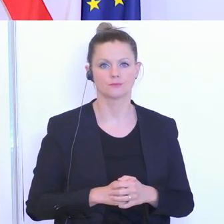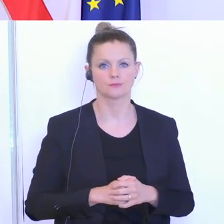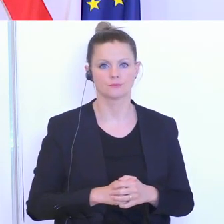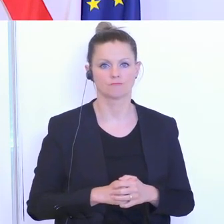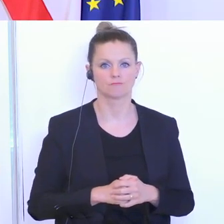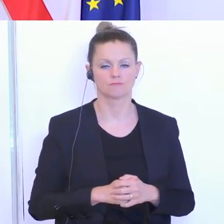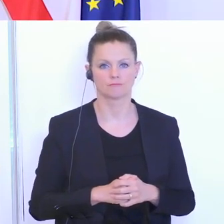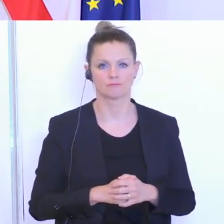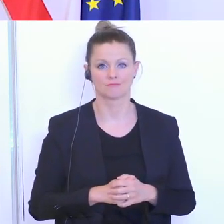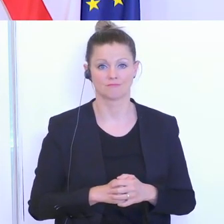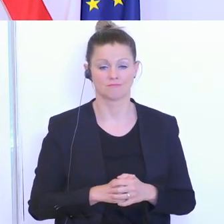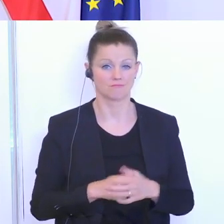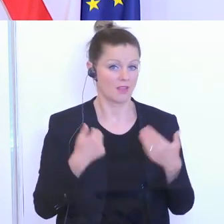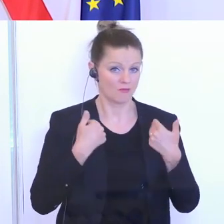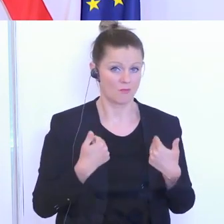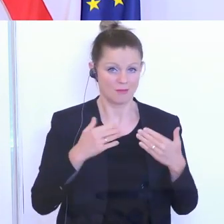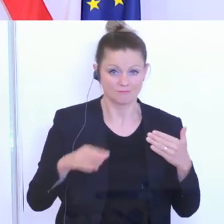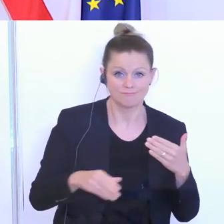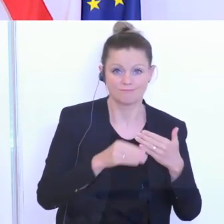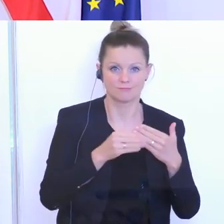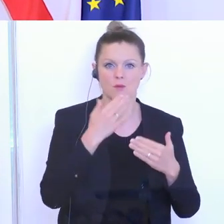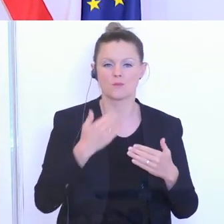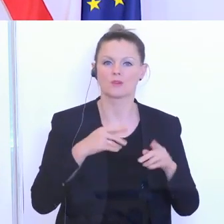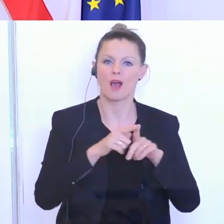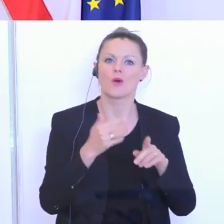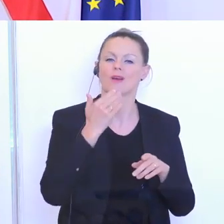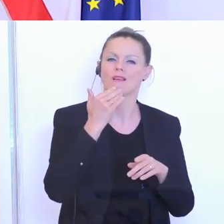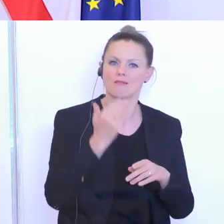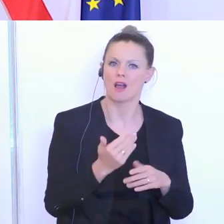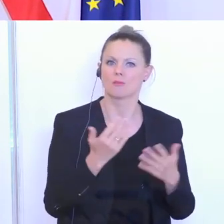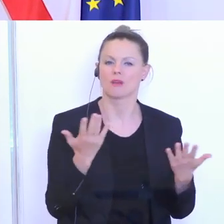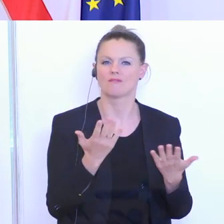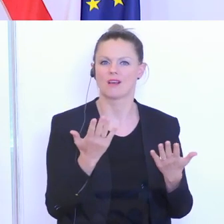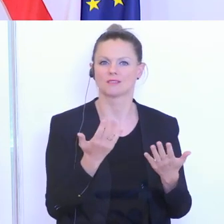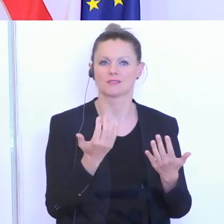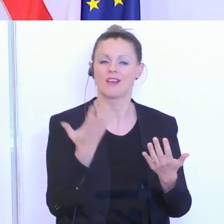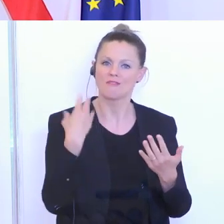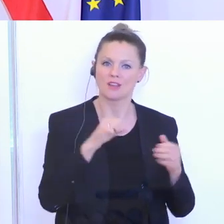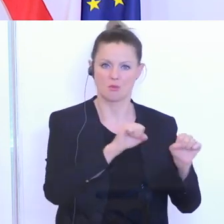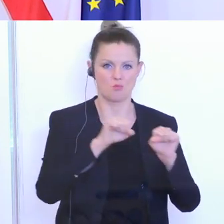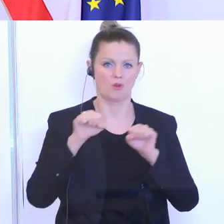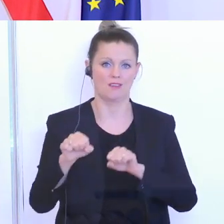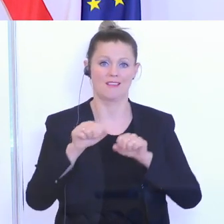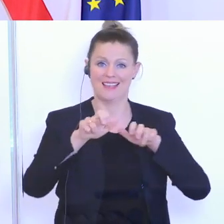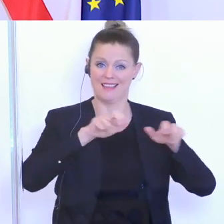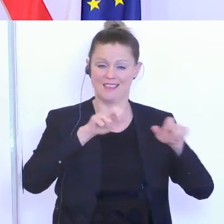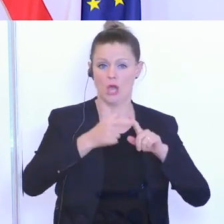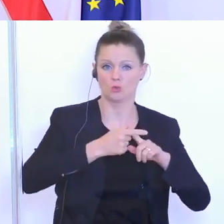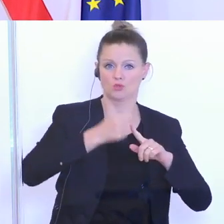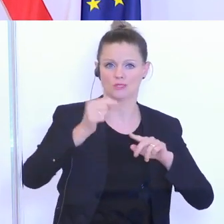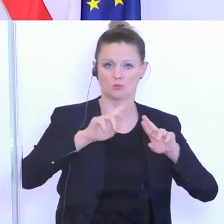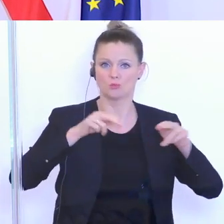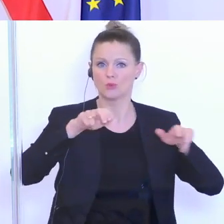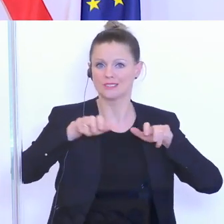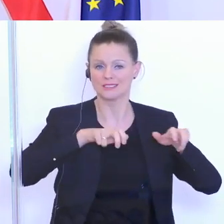Darf ich von meiner Seite ergänzen? Wir sind auch dankbar dafür, dass wir wieder die Gelegenheit hatten, intensiv mit der Regierungsspitze und Mitgliedern der